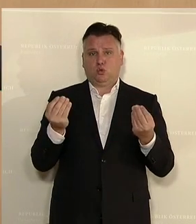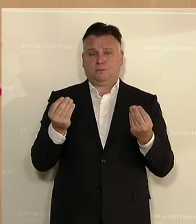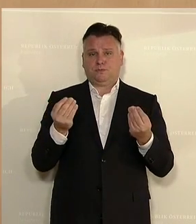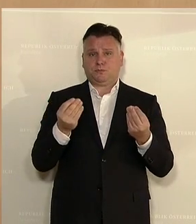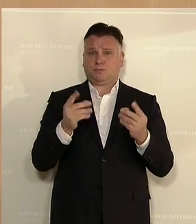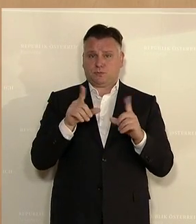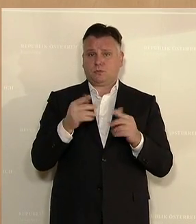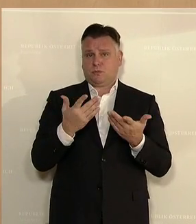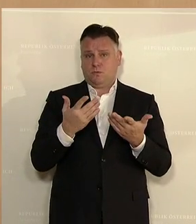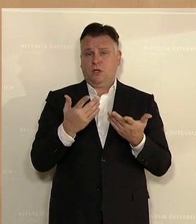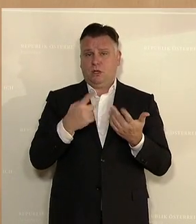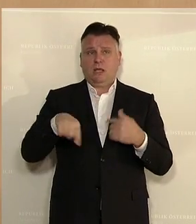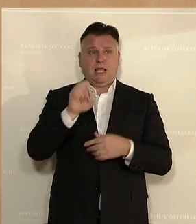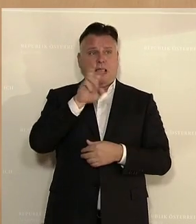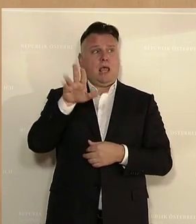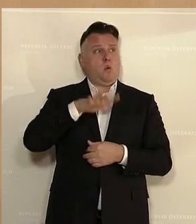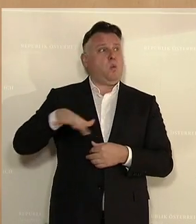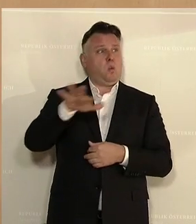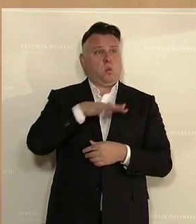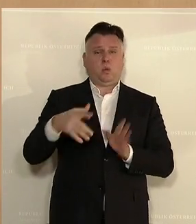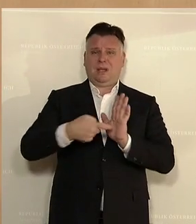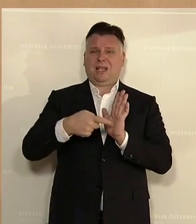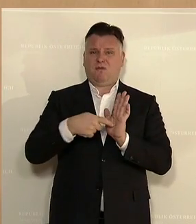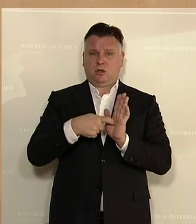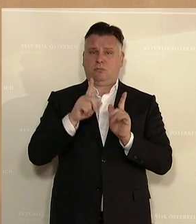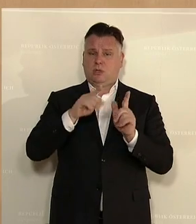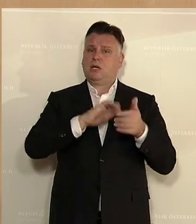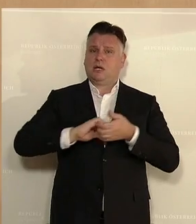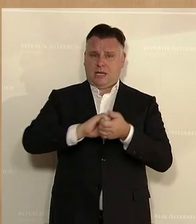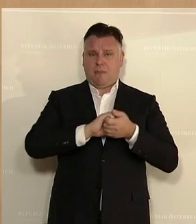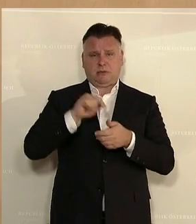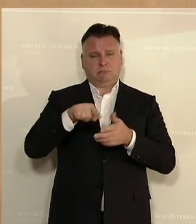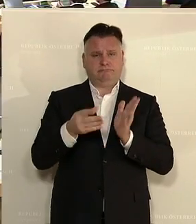Rechtszustand entsprechen, der von der Europäischen Union hier auch gefordert ist, was den gemeinsamen AKI betrifft.